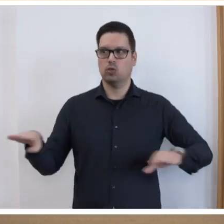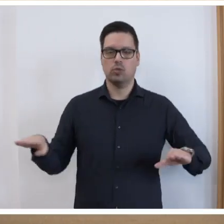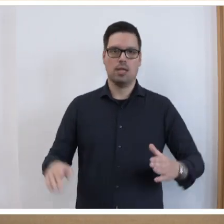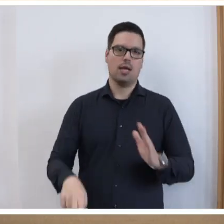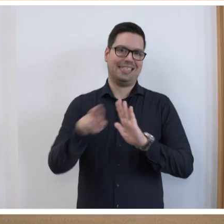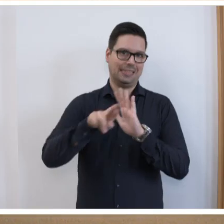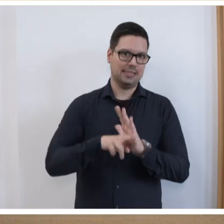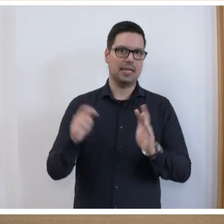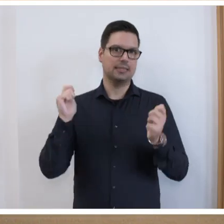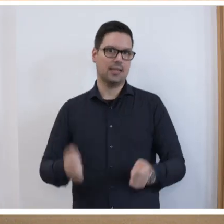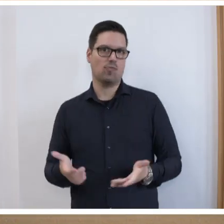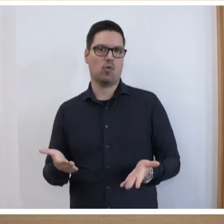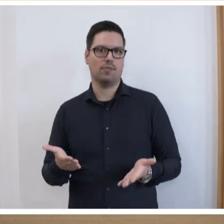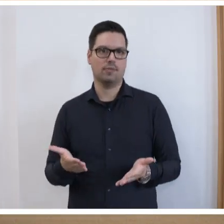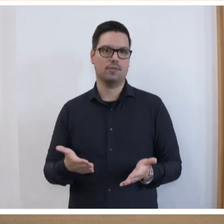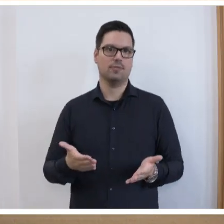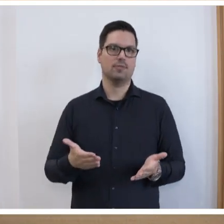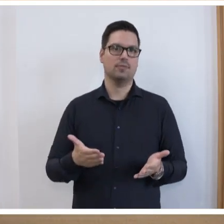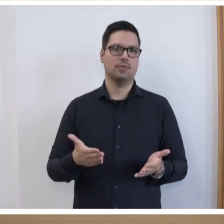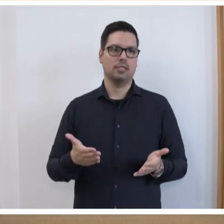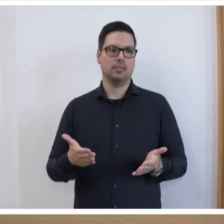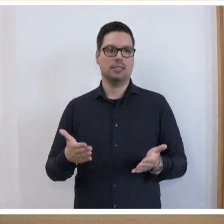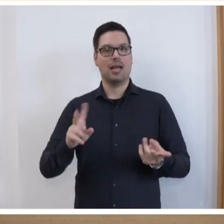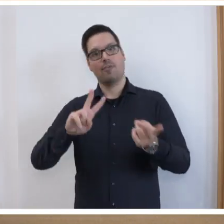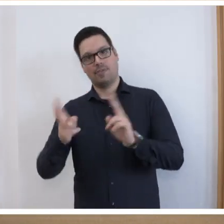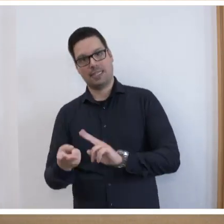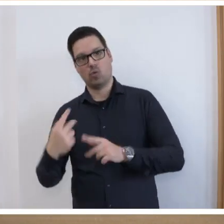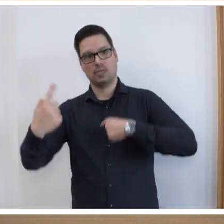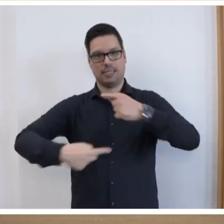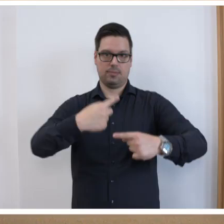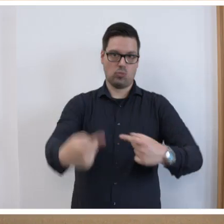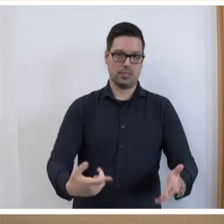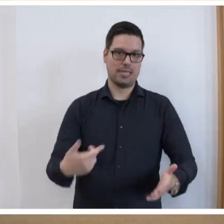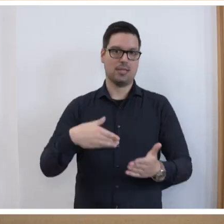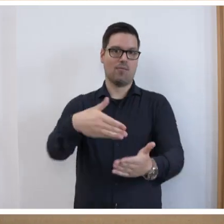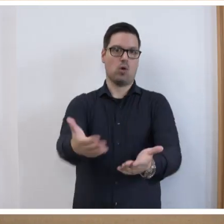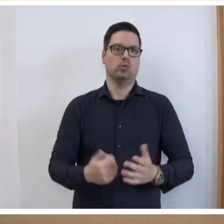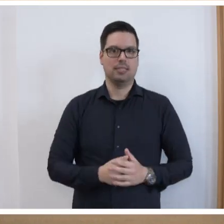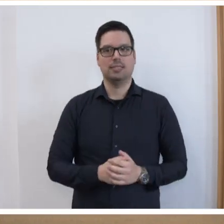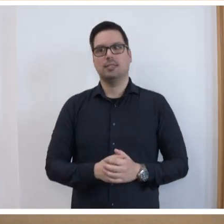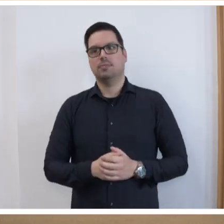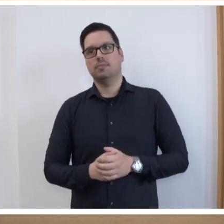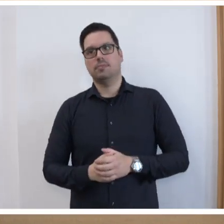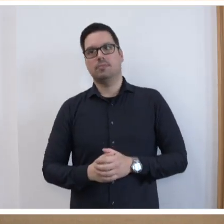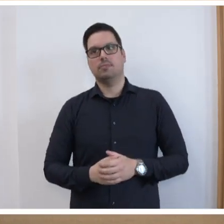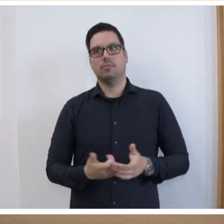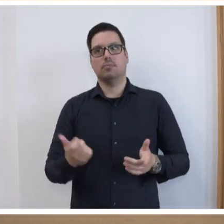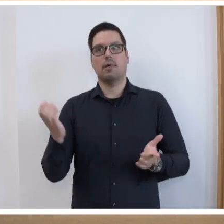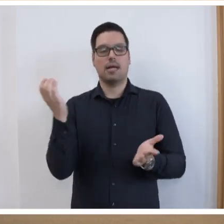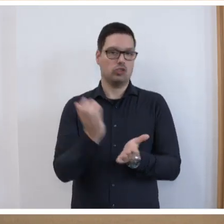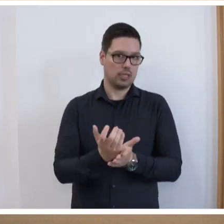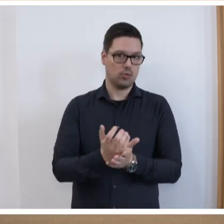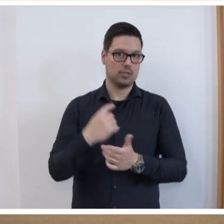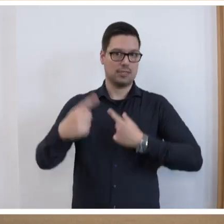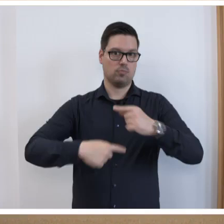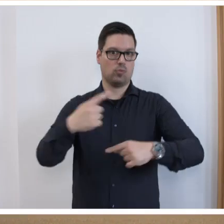Gesetzentwurfes. Dem Ganzen gehen Veränderungsprozesse voraus. Wir haben unsere Einstellungsprozesse